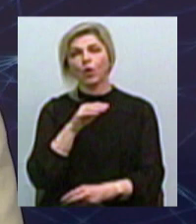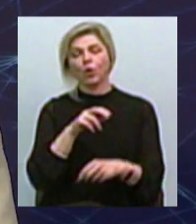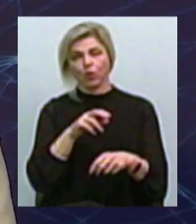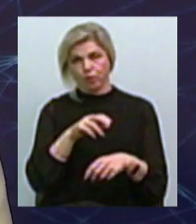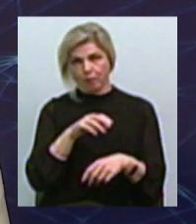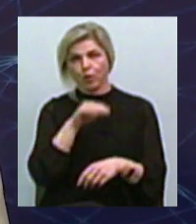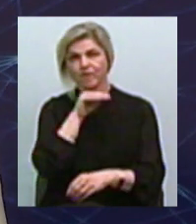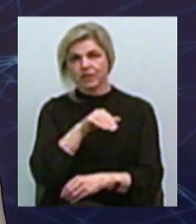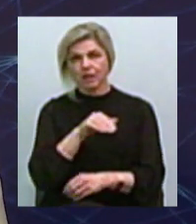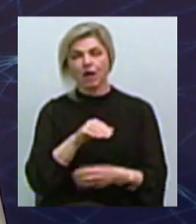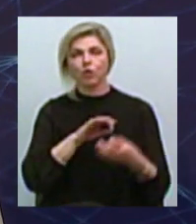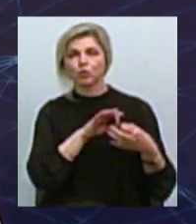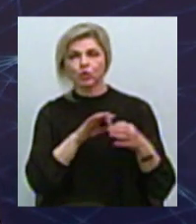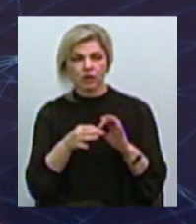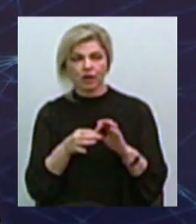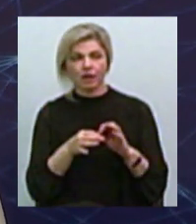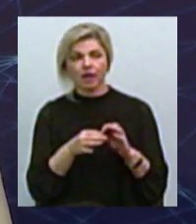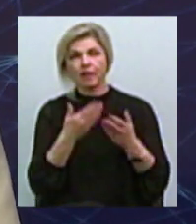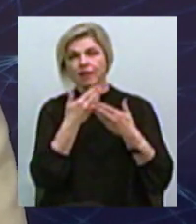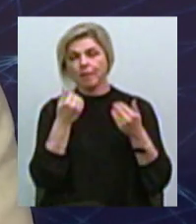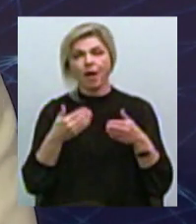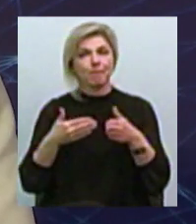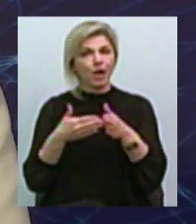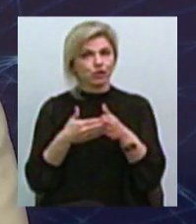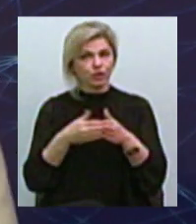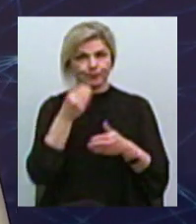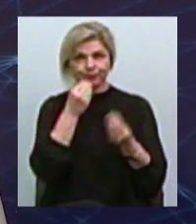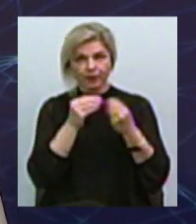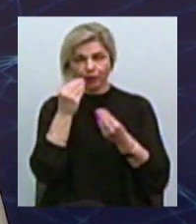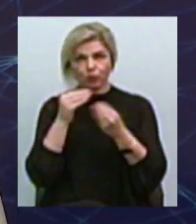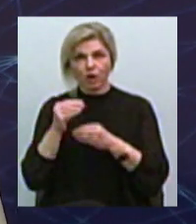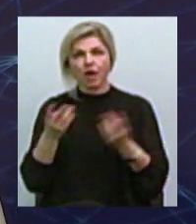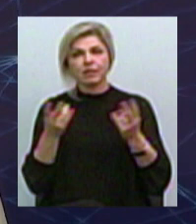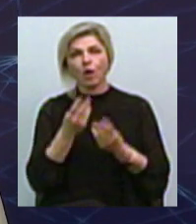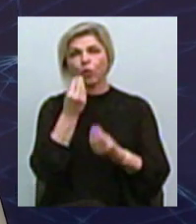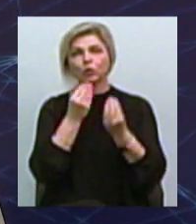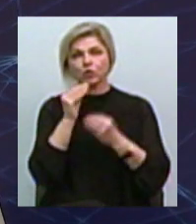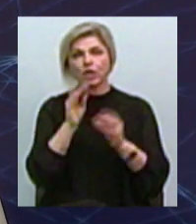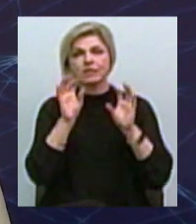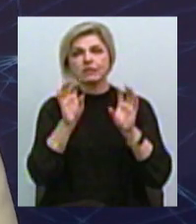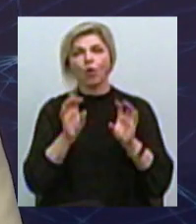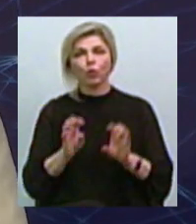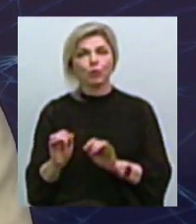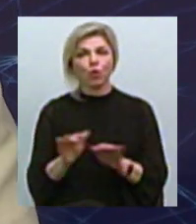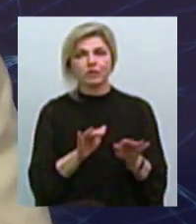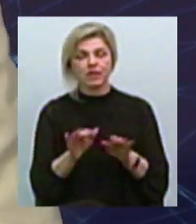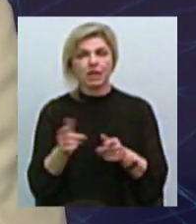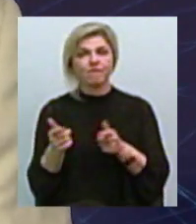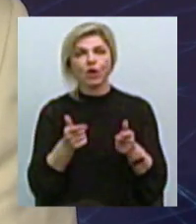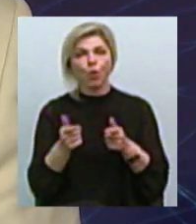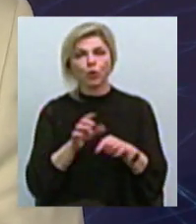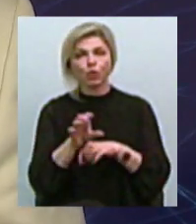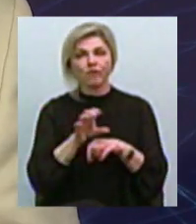досконалості немає меж Тому потрібно вдосконалювати законодавчий процес виготовлення